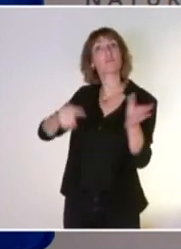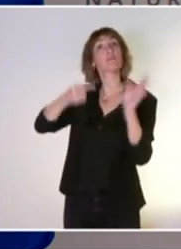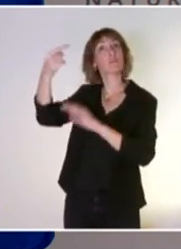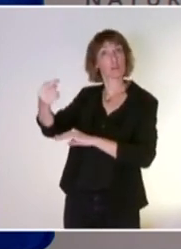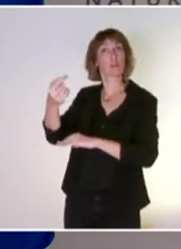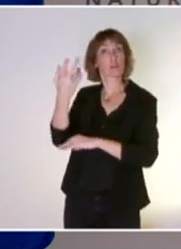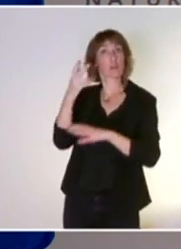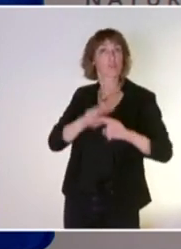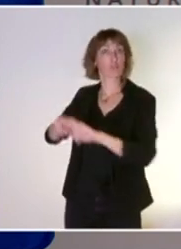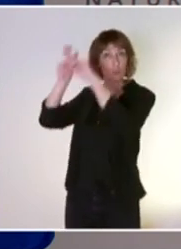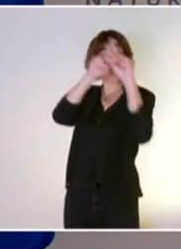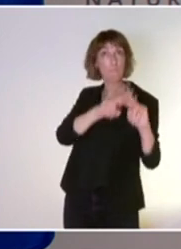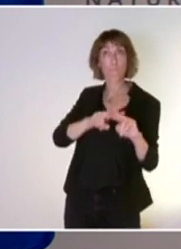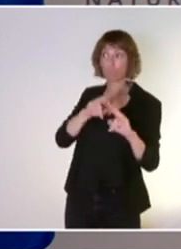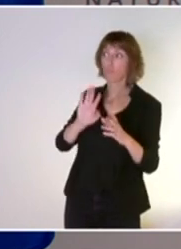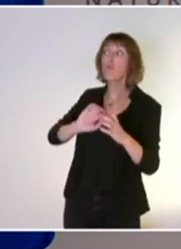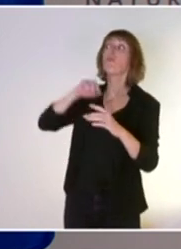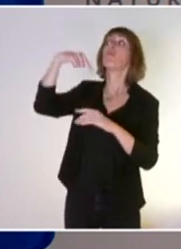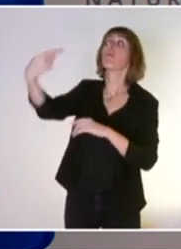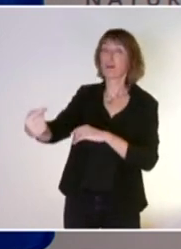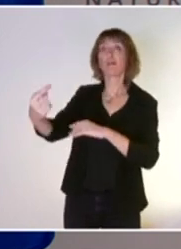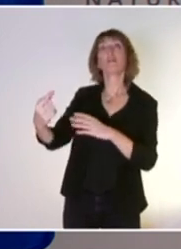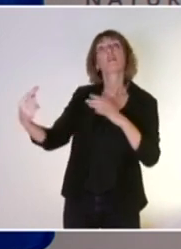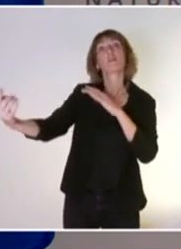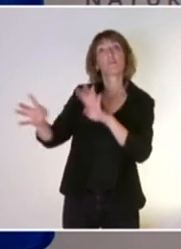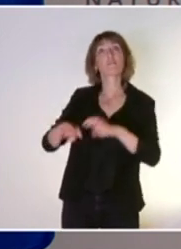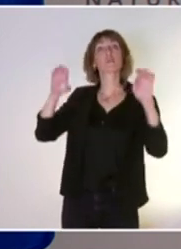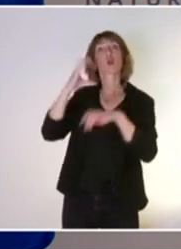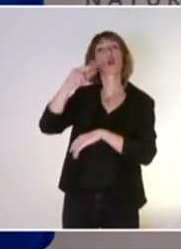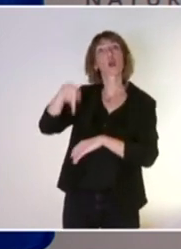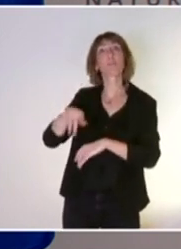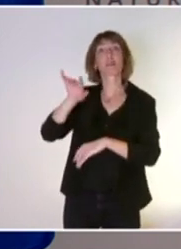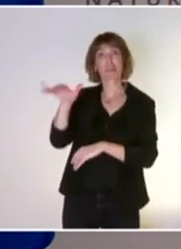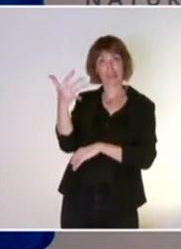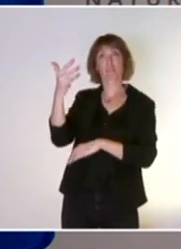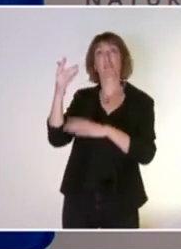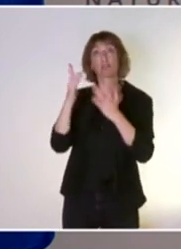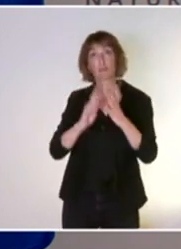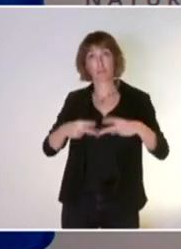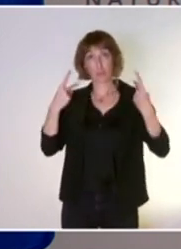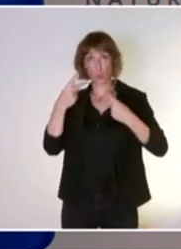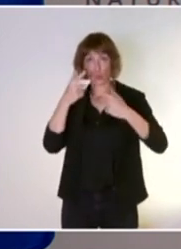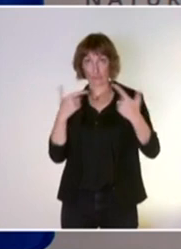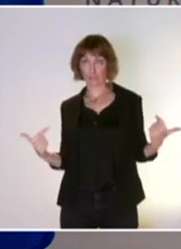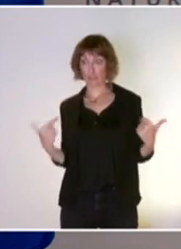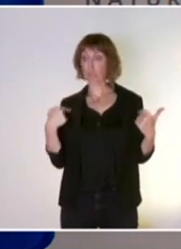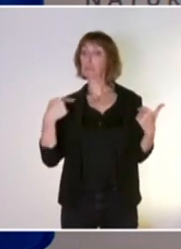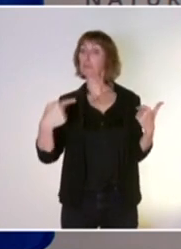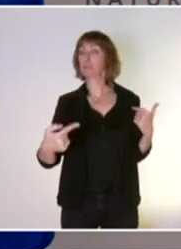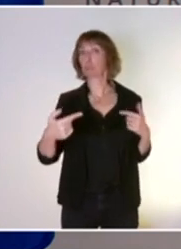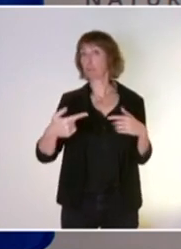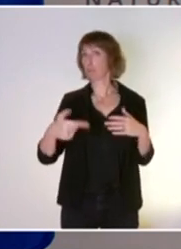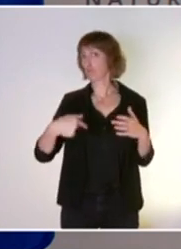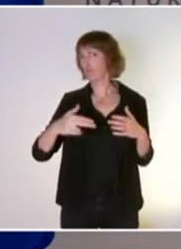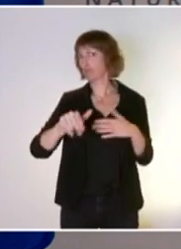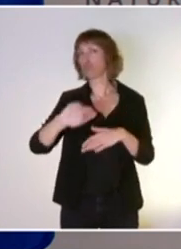cadre de la PFUE, pour le porter ensuite dans ces négociations de la COP 15 biodiversité qui aura lieu donc en Chine à l'été et qui